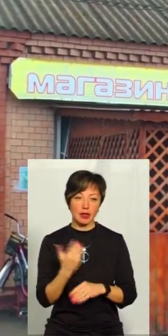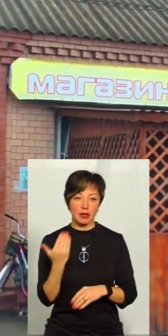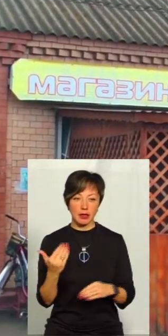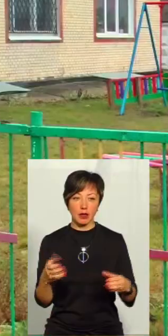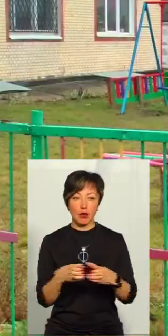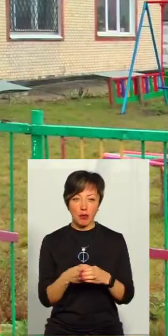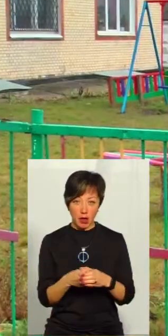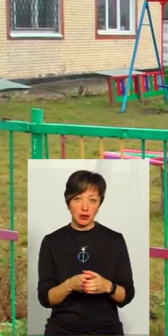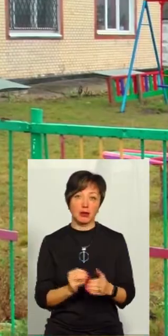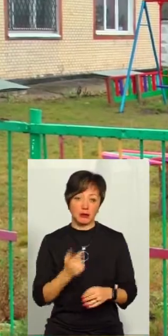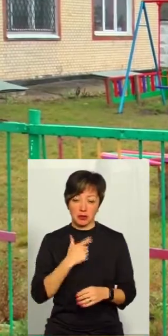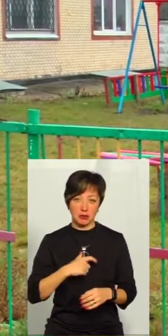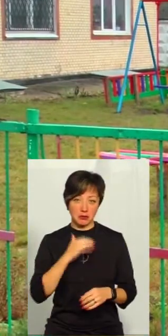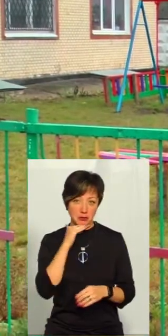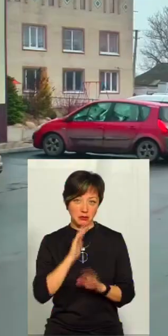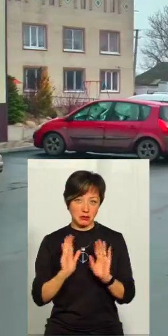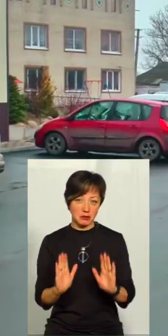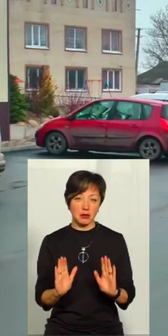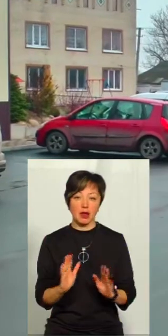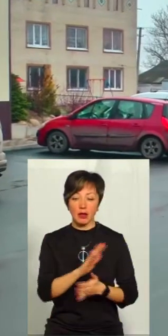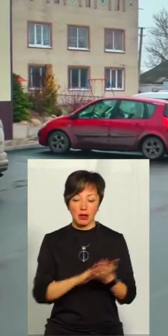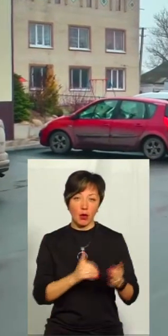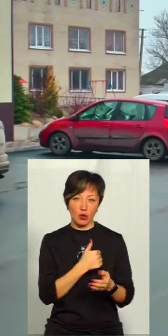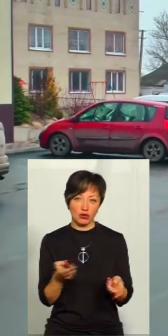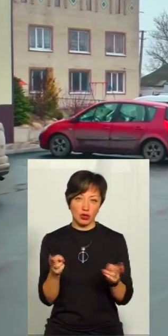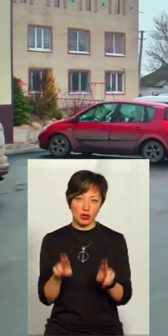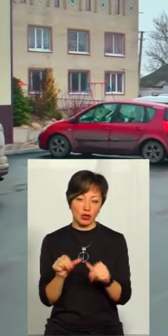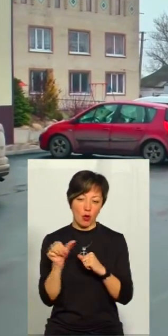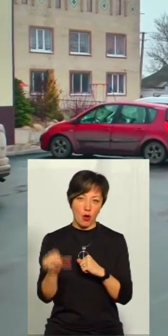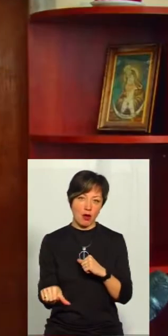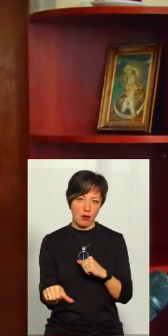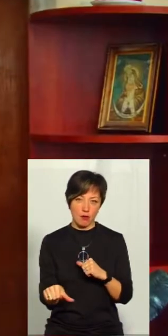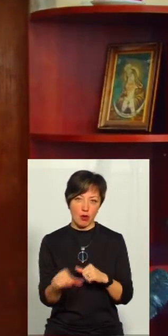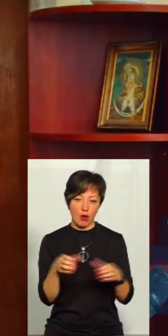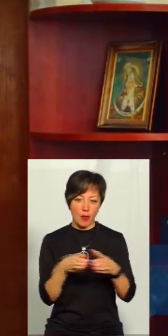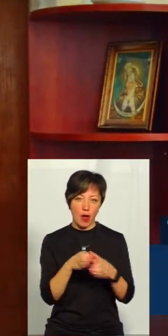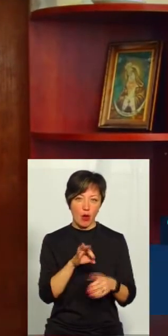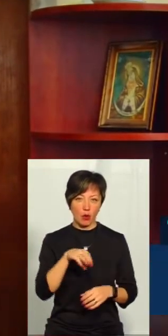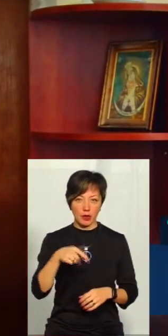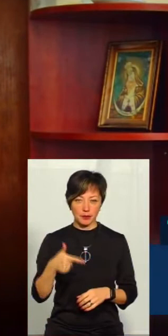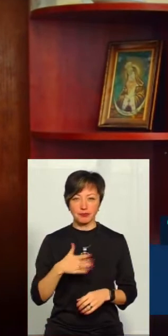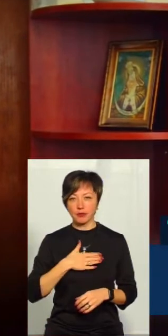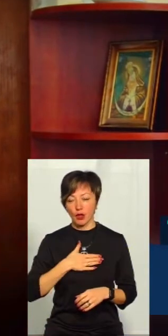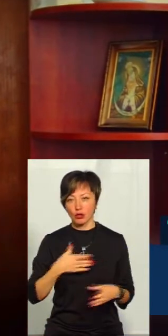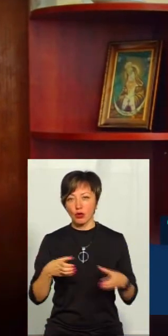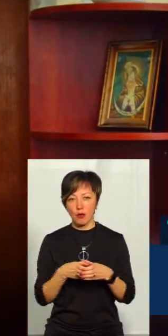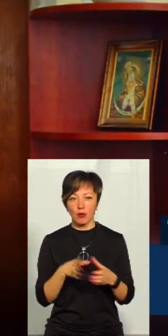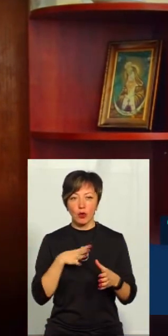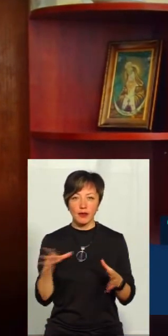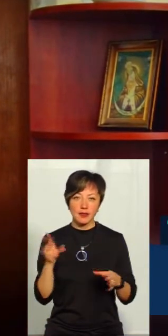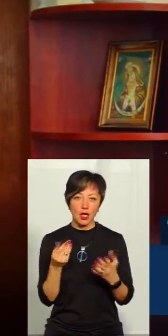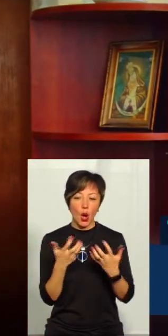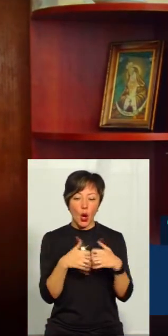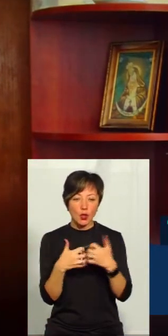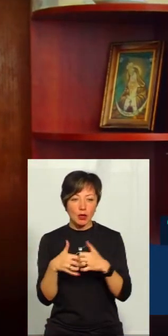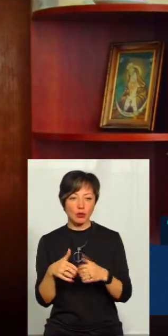громада є самодостатньою, тому й надалі хоче залишатися окремою ОТГ. Наша громада, були всі розрахунки,